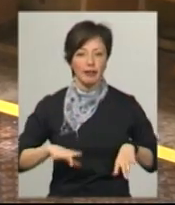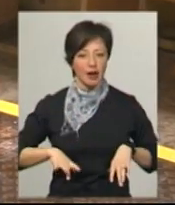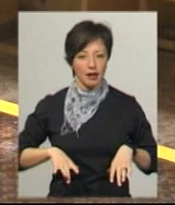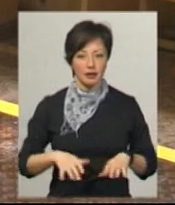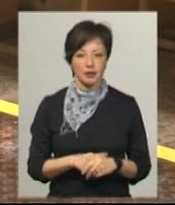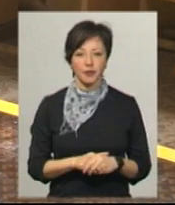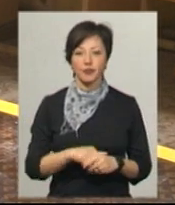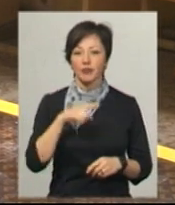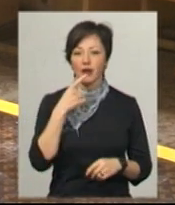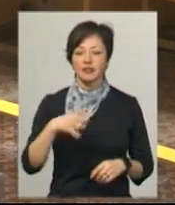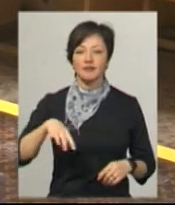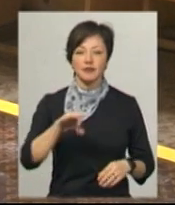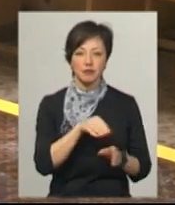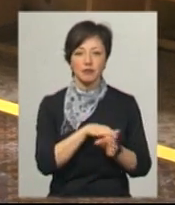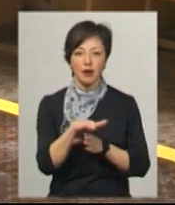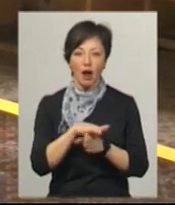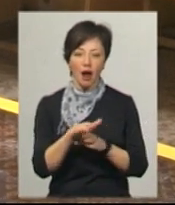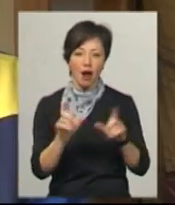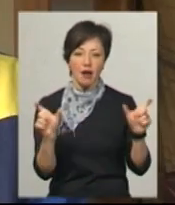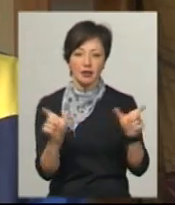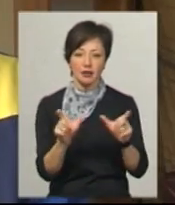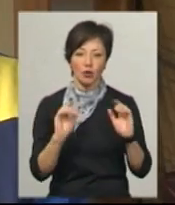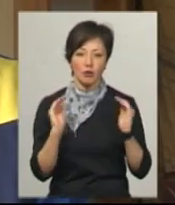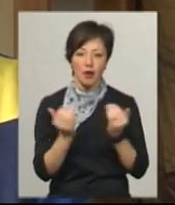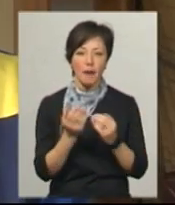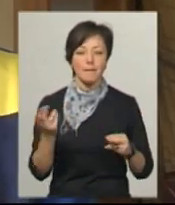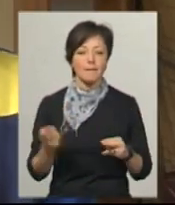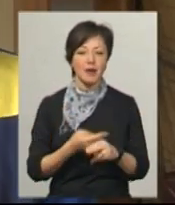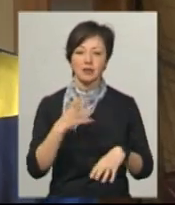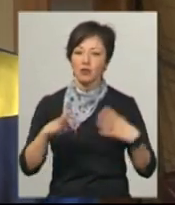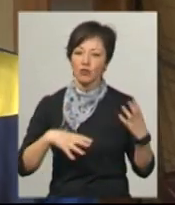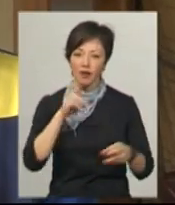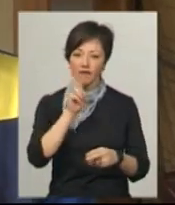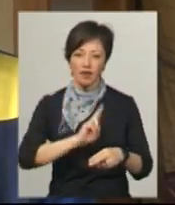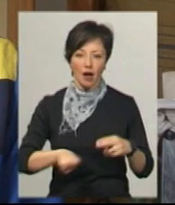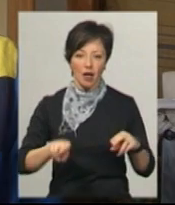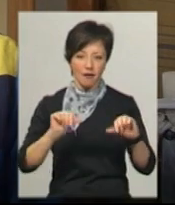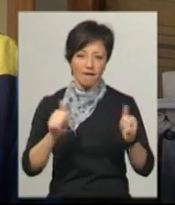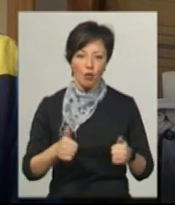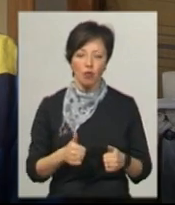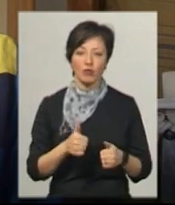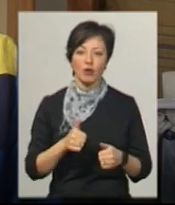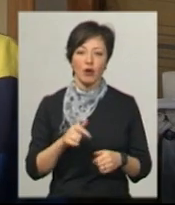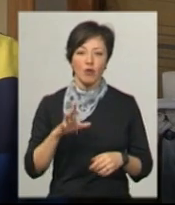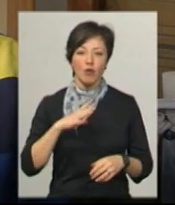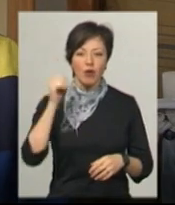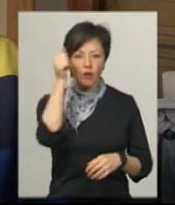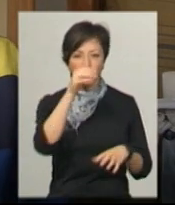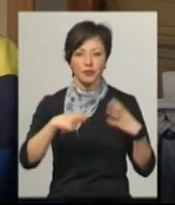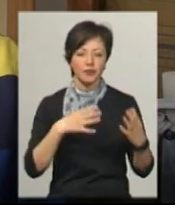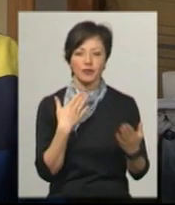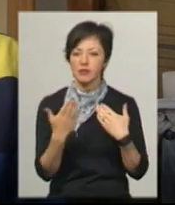Поляков, який каже, всі вони дотримуються карантинних обмежень та без тренувань втратять форму, якою набували роками. Вони ні з ким не контачать,